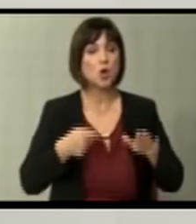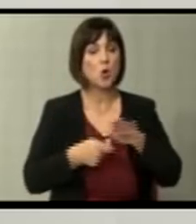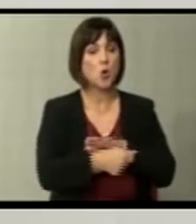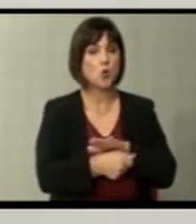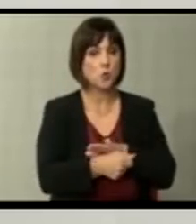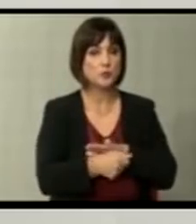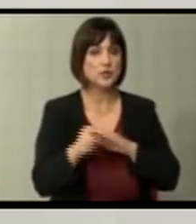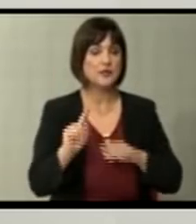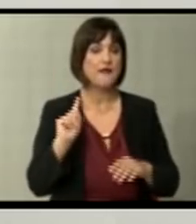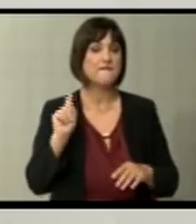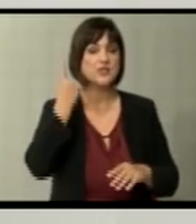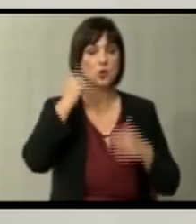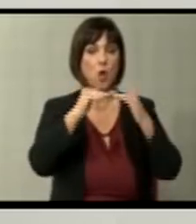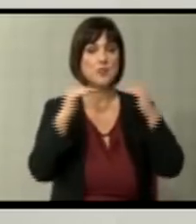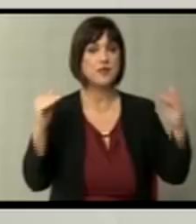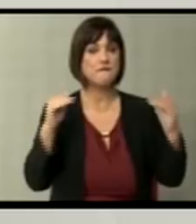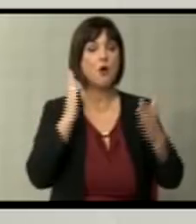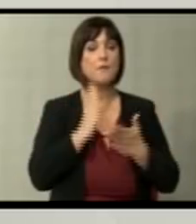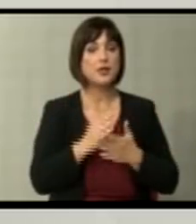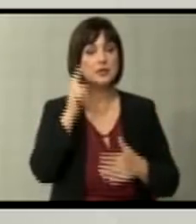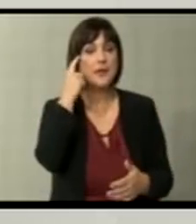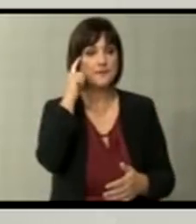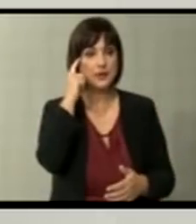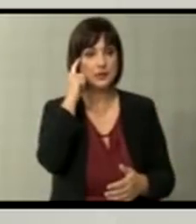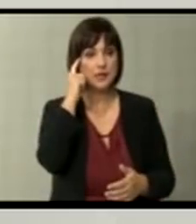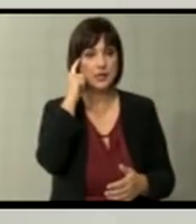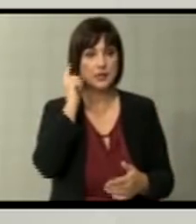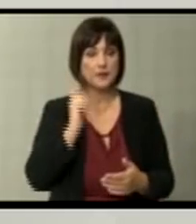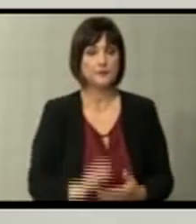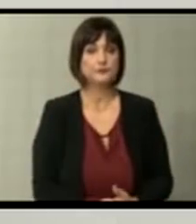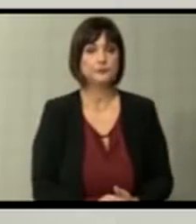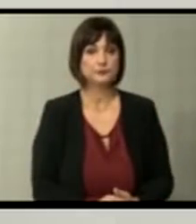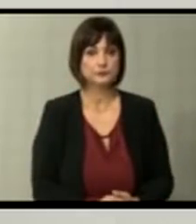ниво, бидејќи се чини дека